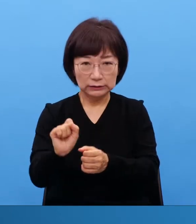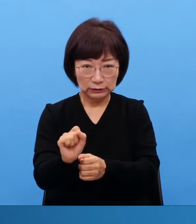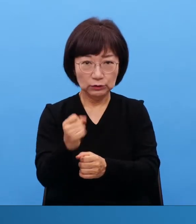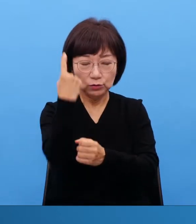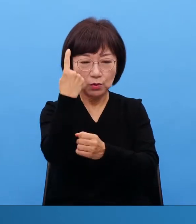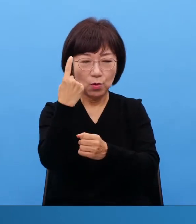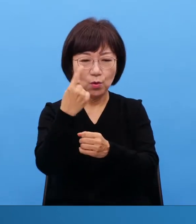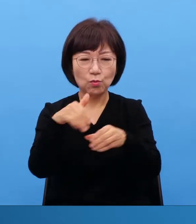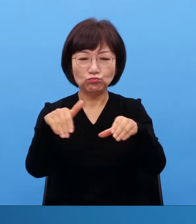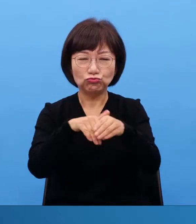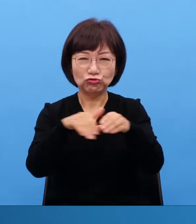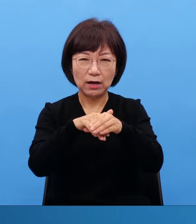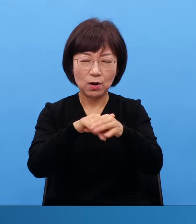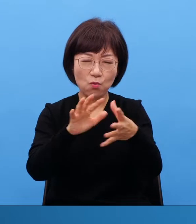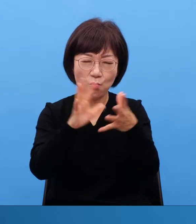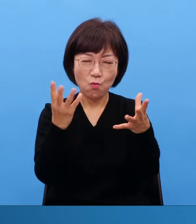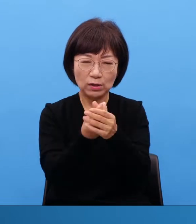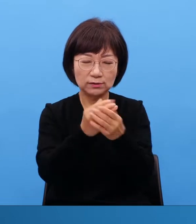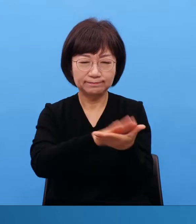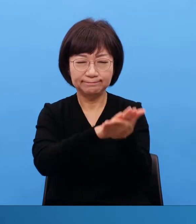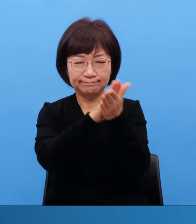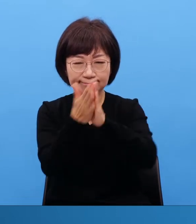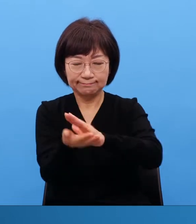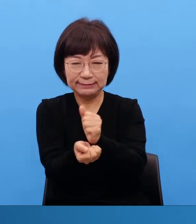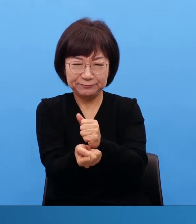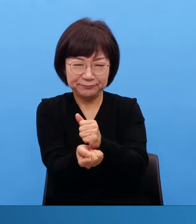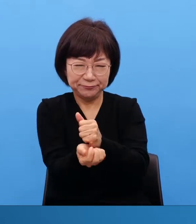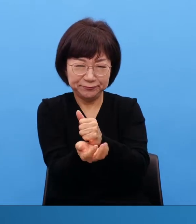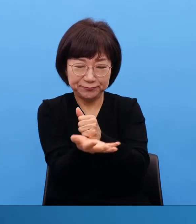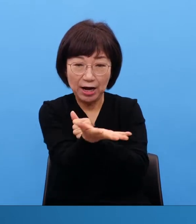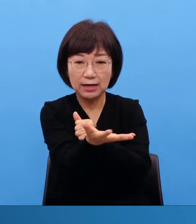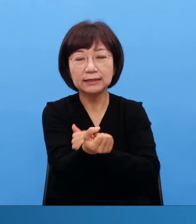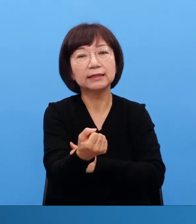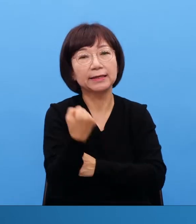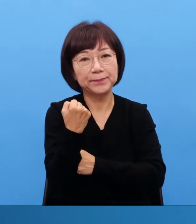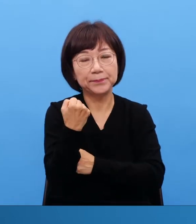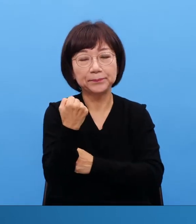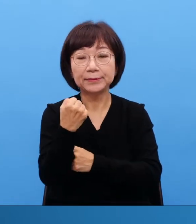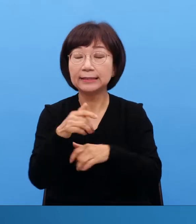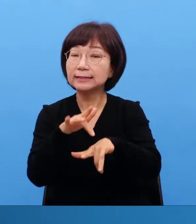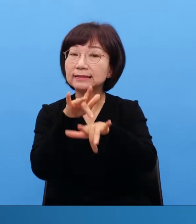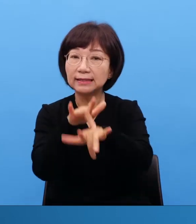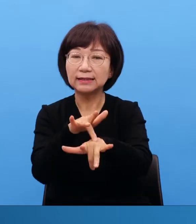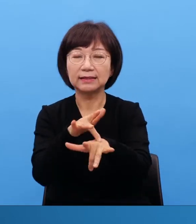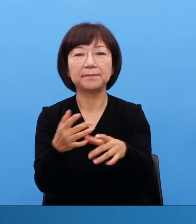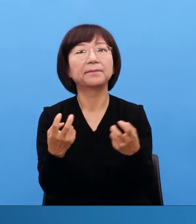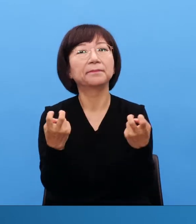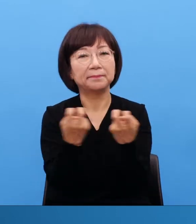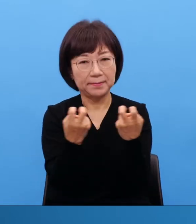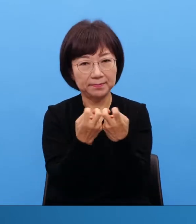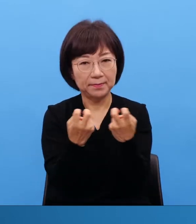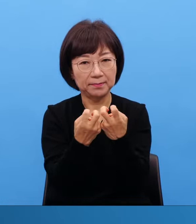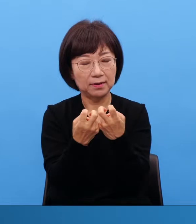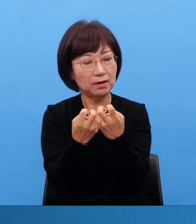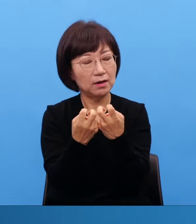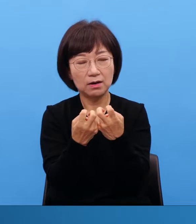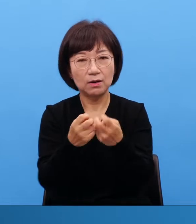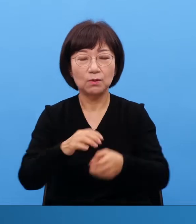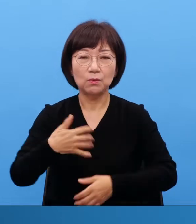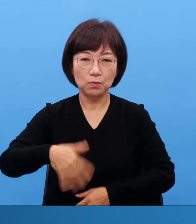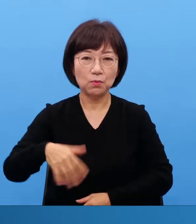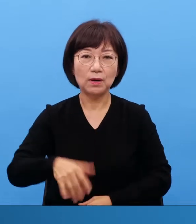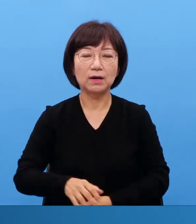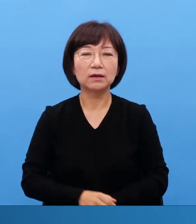이게 바로 사단의 전략입니다 참 사단이 대단해요 우리는 눈치만 채워도